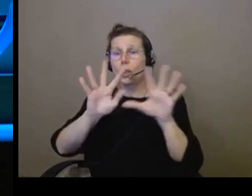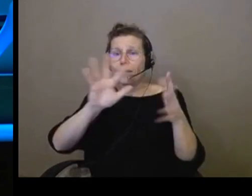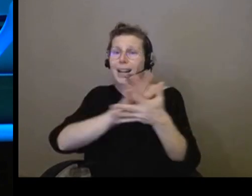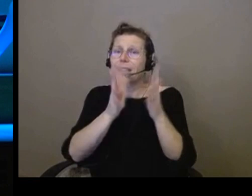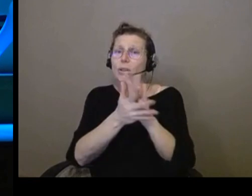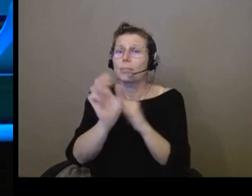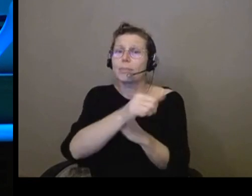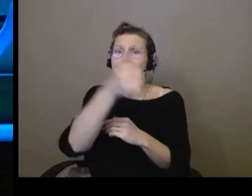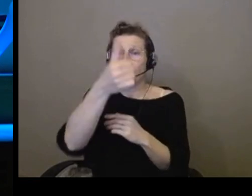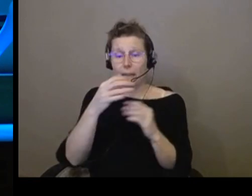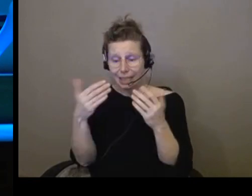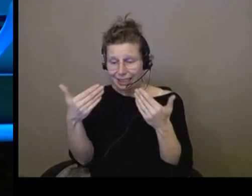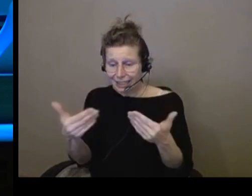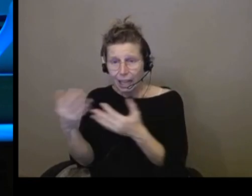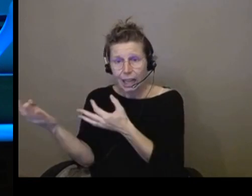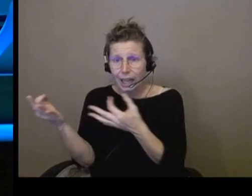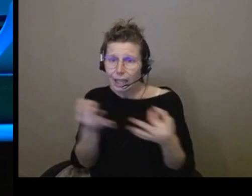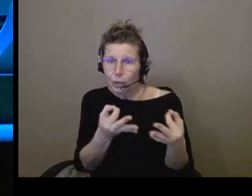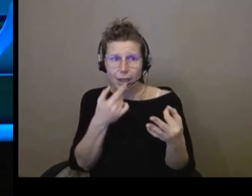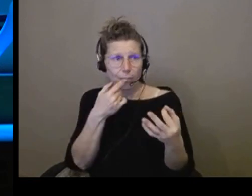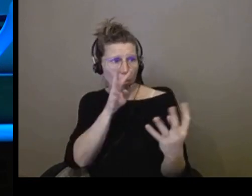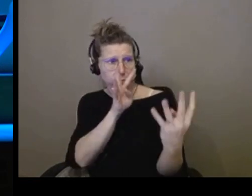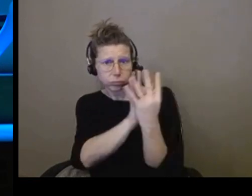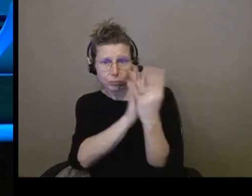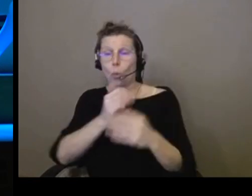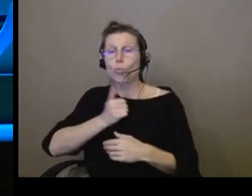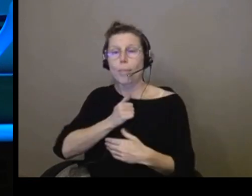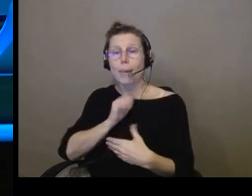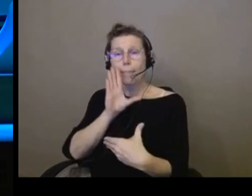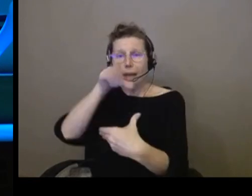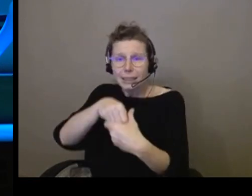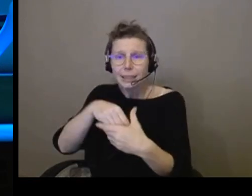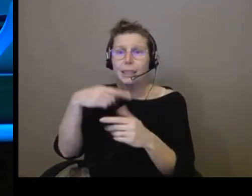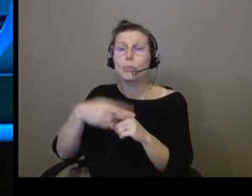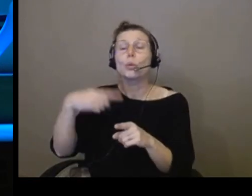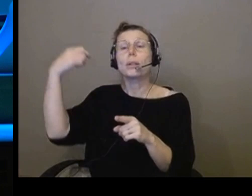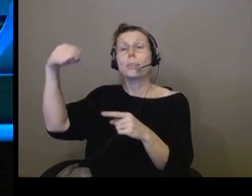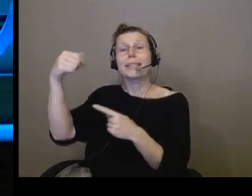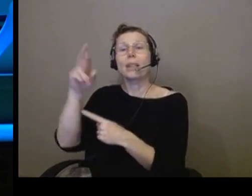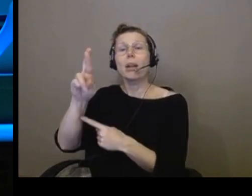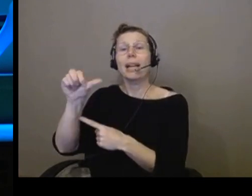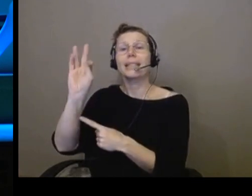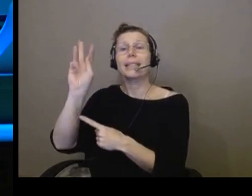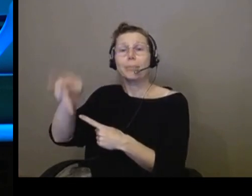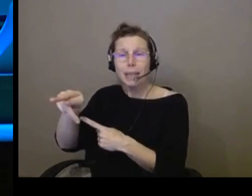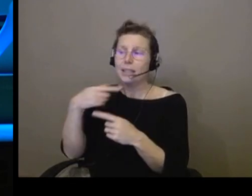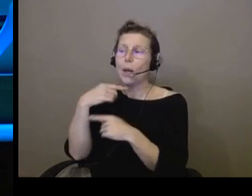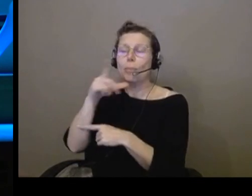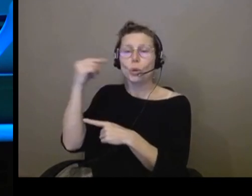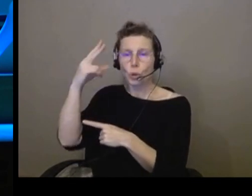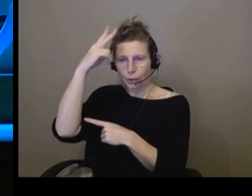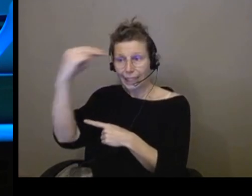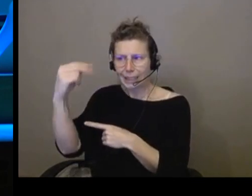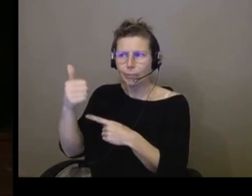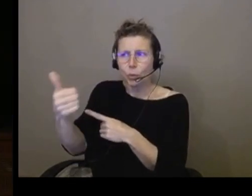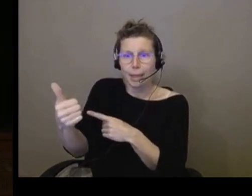dire, moi j'y participe. Le président de la RATP, donc le président Castex, y participe également depuis qu'il